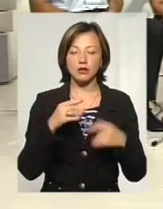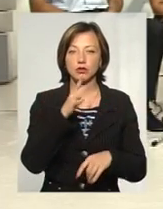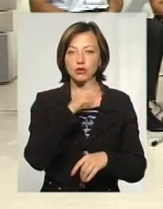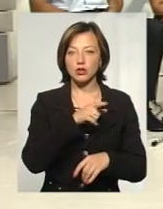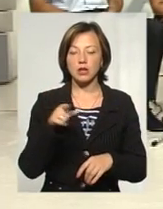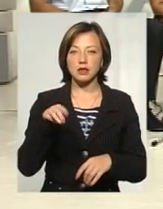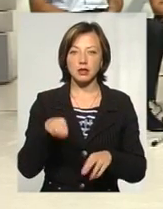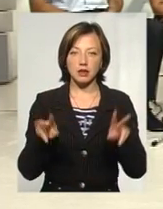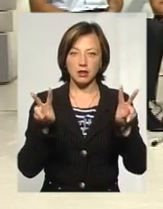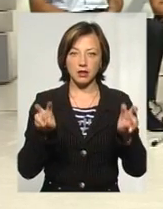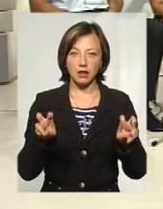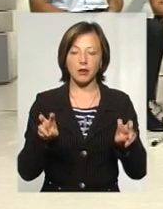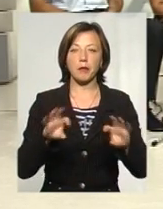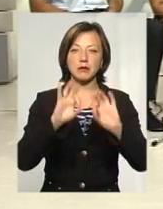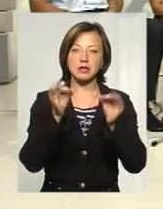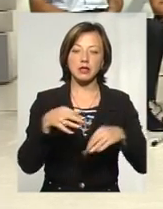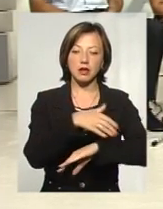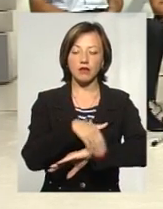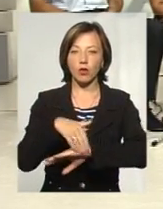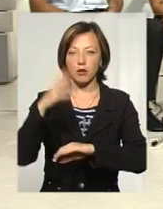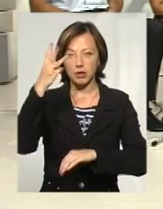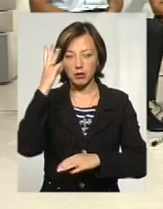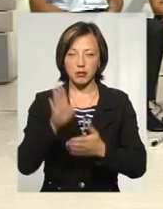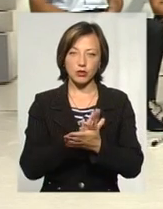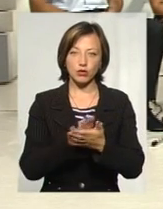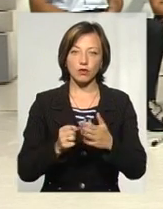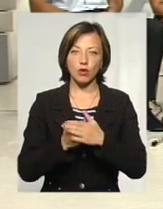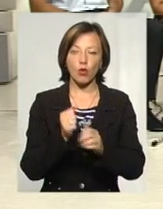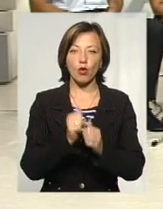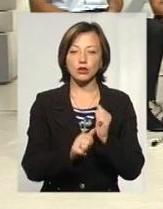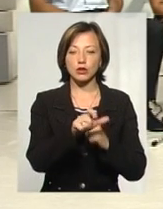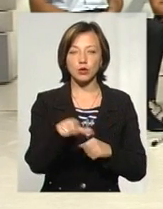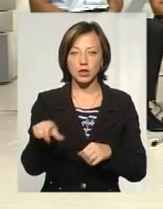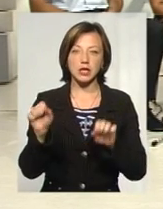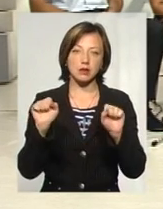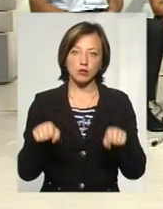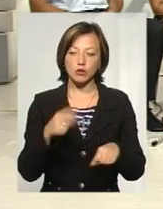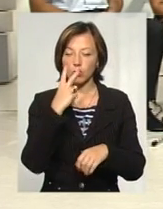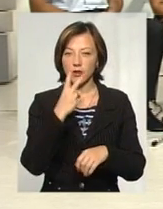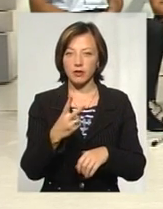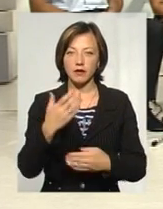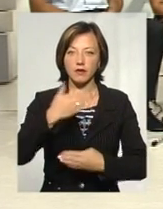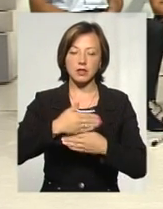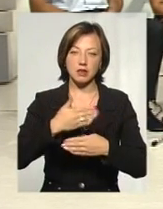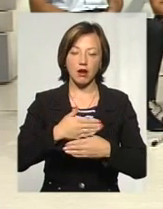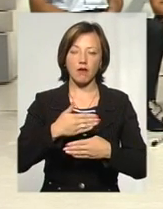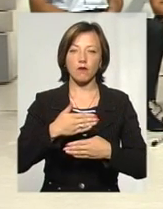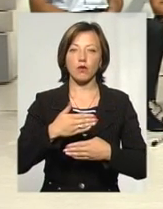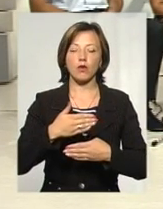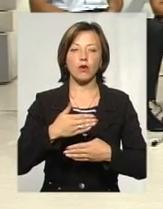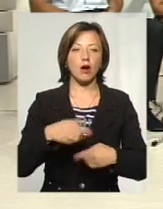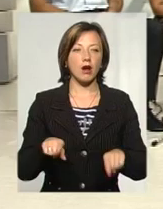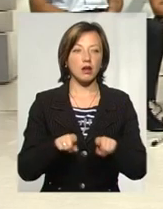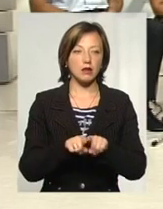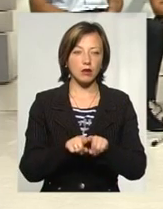мистецьких двориках Хмельницького. Тобто це буде на безкоштовній основі, і кожен мешканець може подивитися вистави, переглянути, а